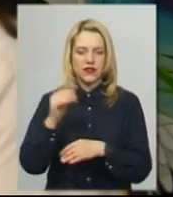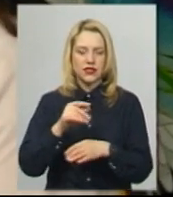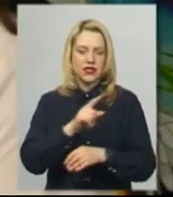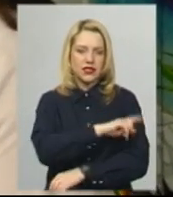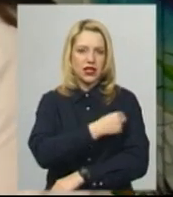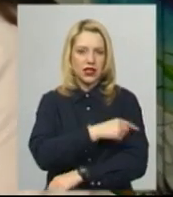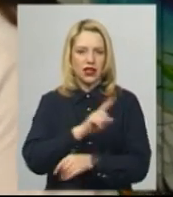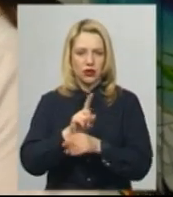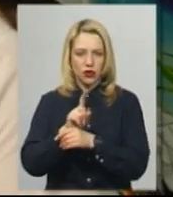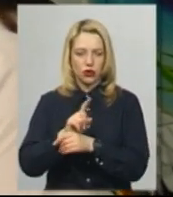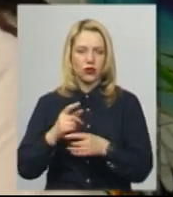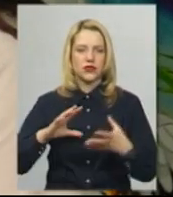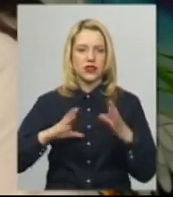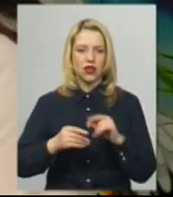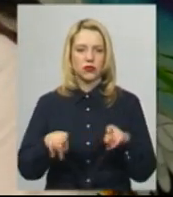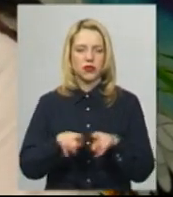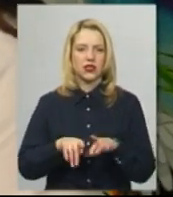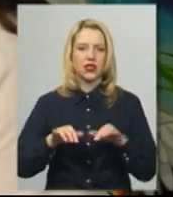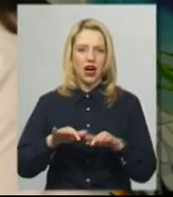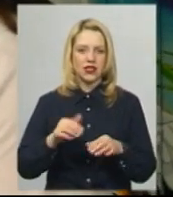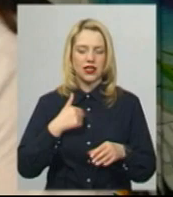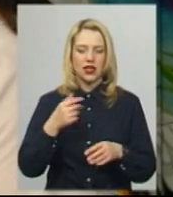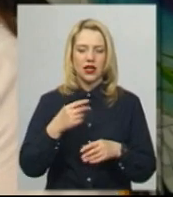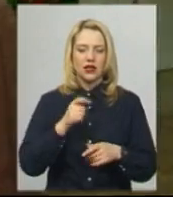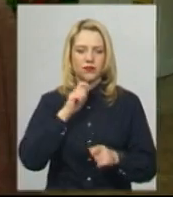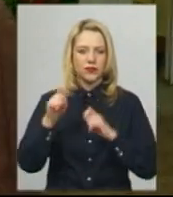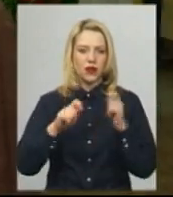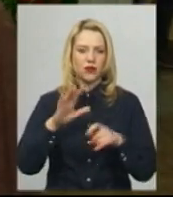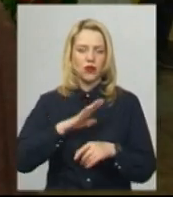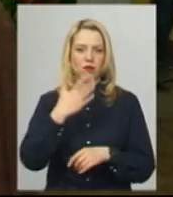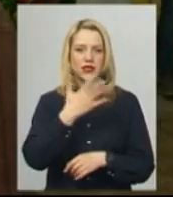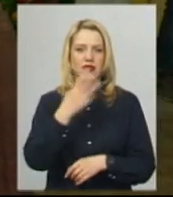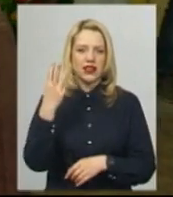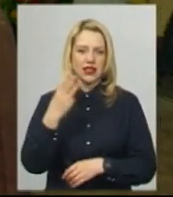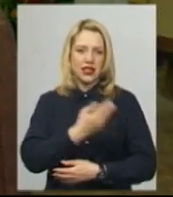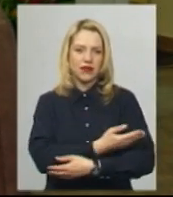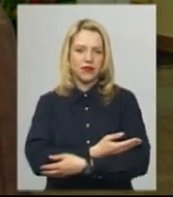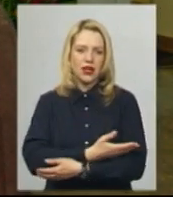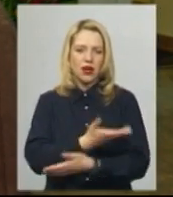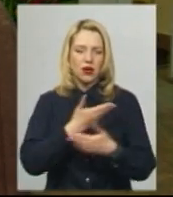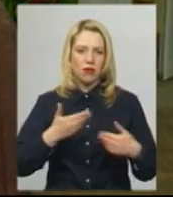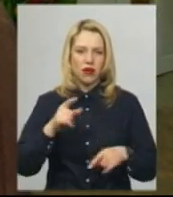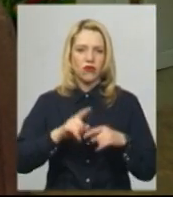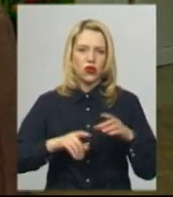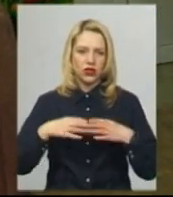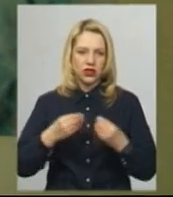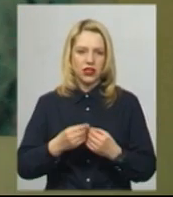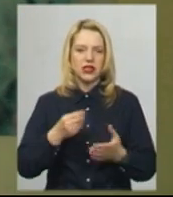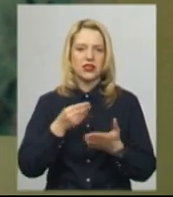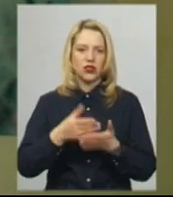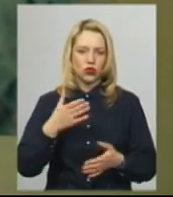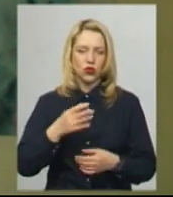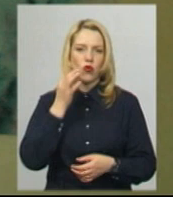Загалом за період акції за 5 років ми вже одягнули у вишиванки 53 немовля». Ми в родині дуже цінуємо українську вишиванку. Я сама